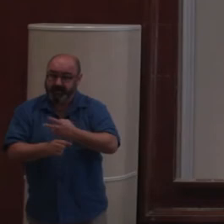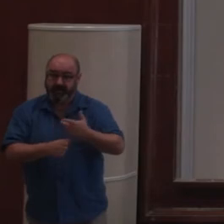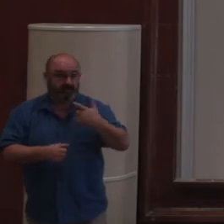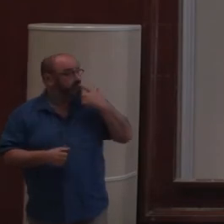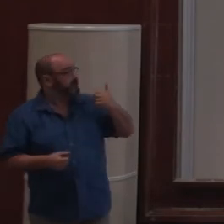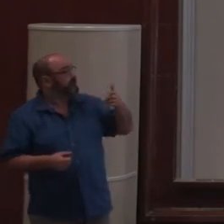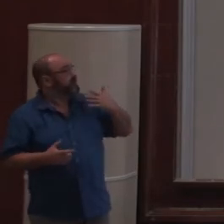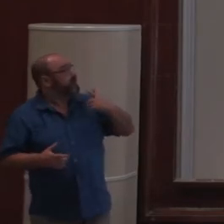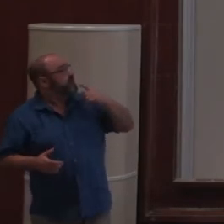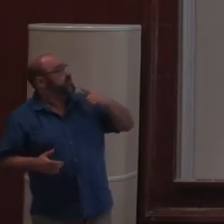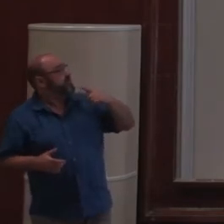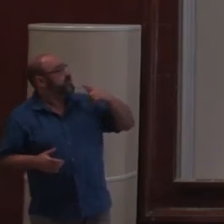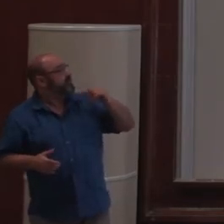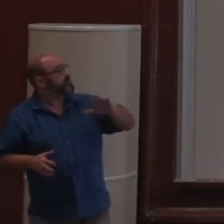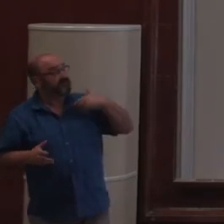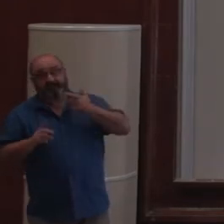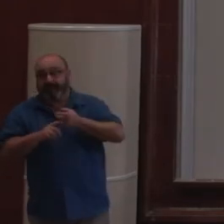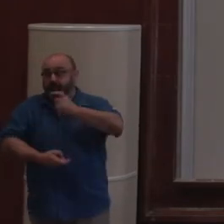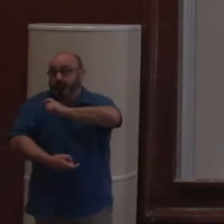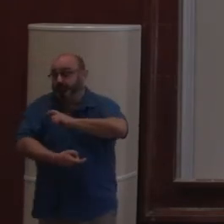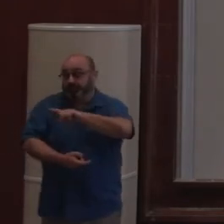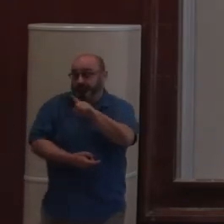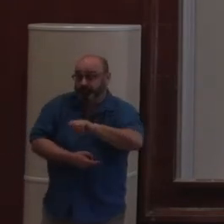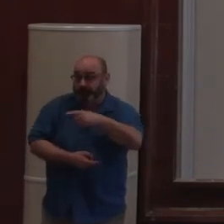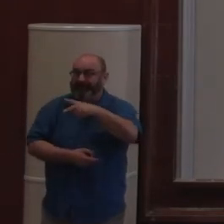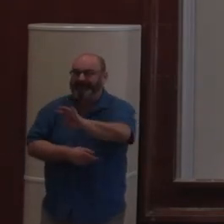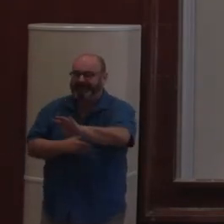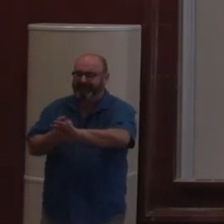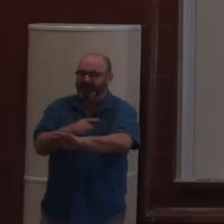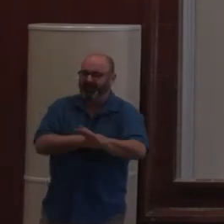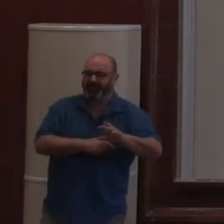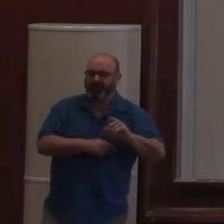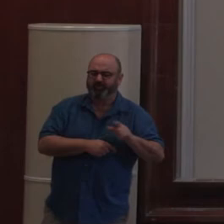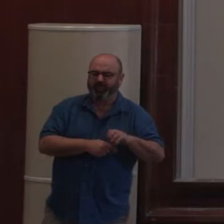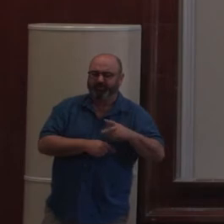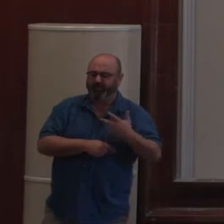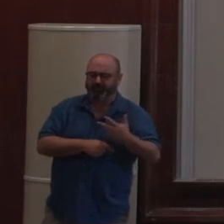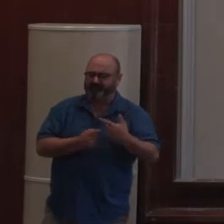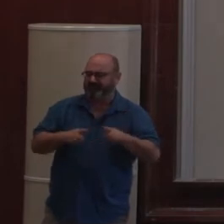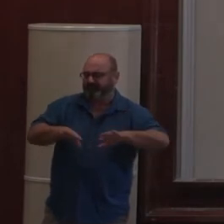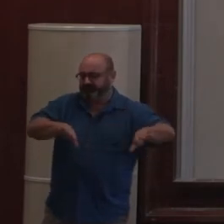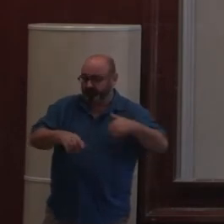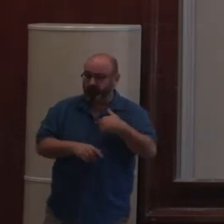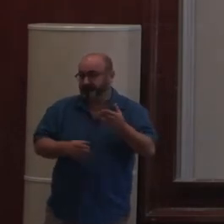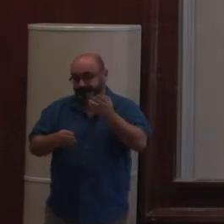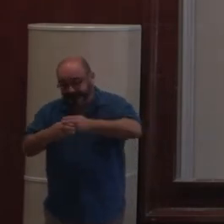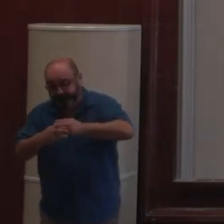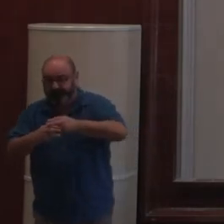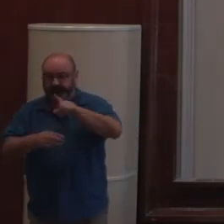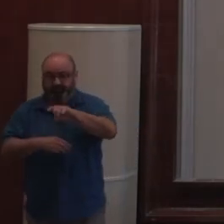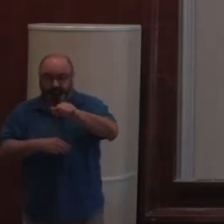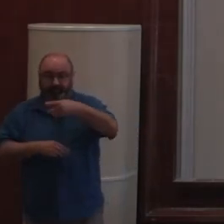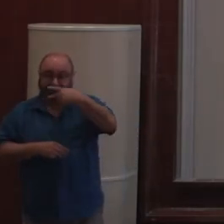où, effectivement, a appelé ça ZOP4. Parce qu'il y eu un ZOP3 qui n'est pas exactement la même chose. Donc, on a appelé ça ZOP4. Et on a